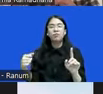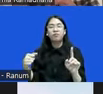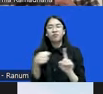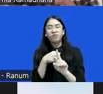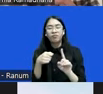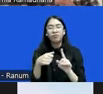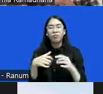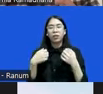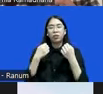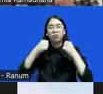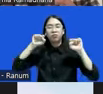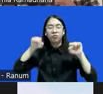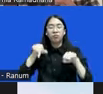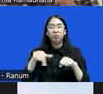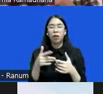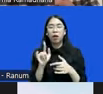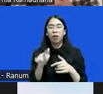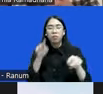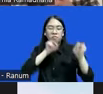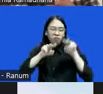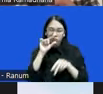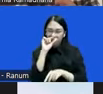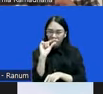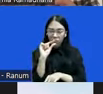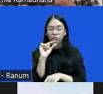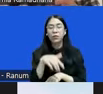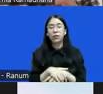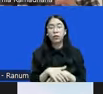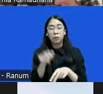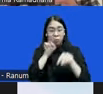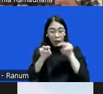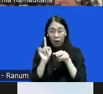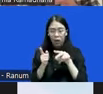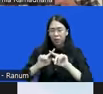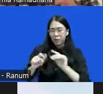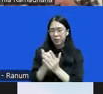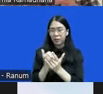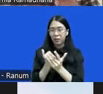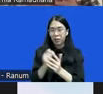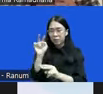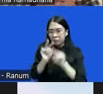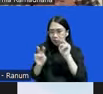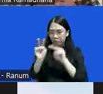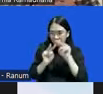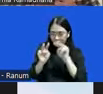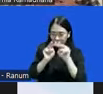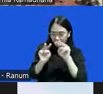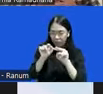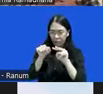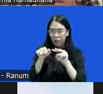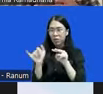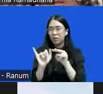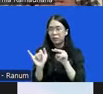ada pengawasan yang sangat minim. Kalaupun ada pengawasan, tapi sebenarnya pengawasannya pengawasan sekedar